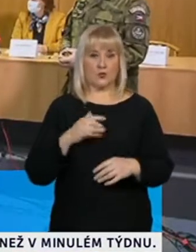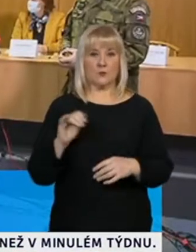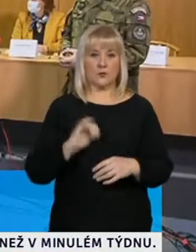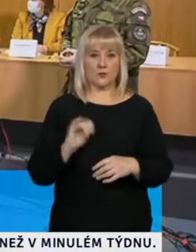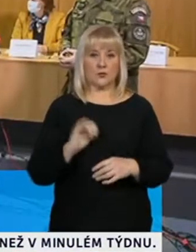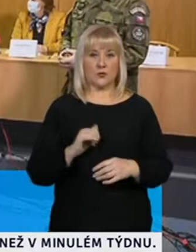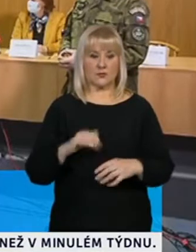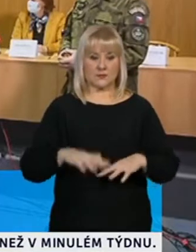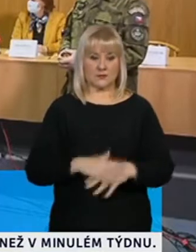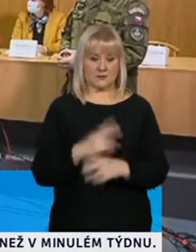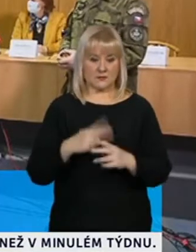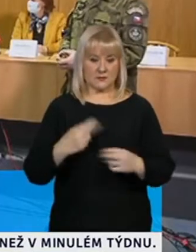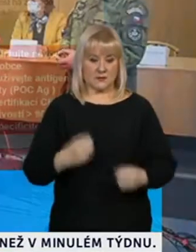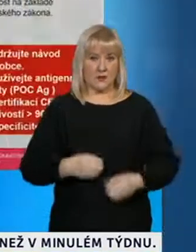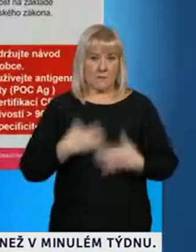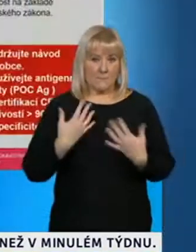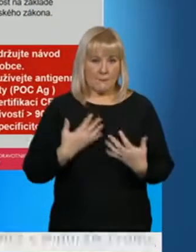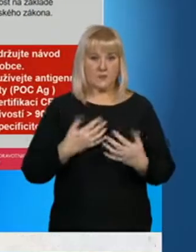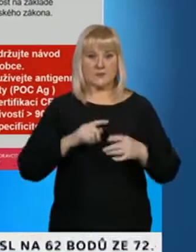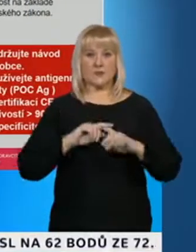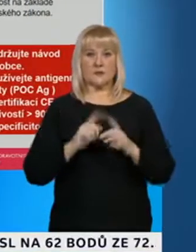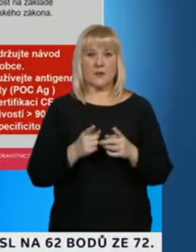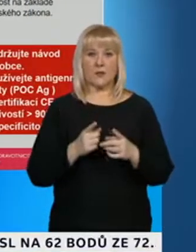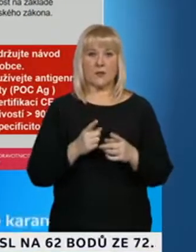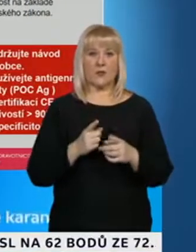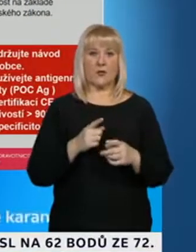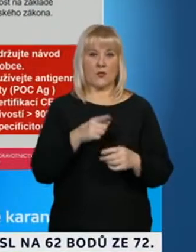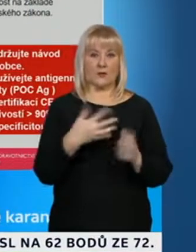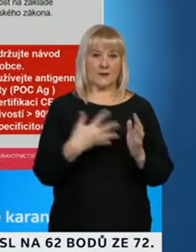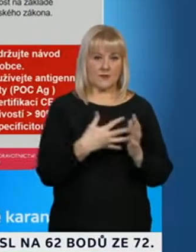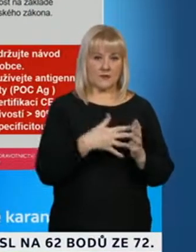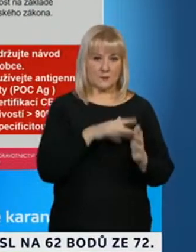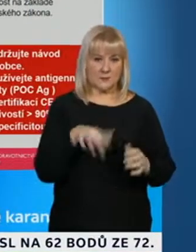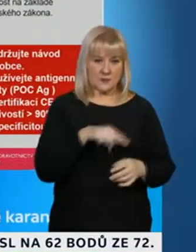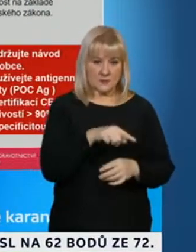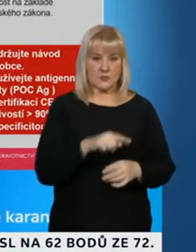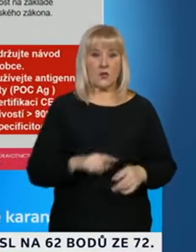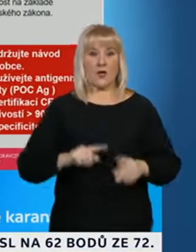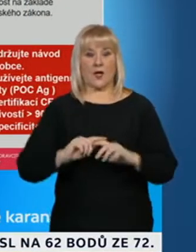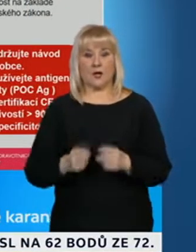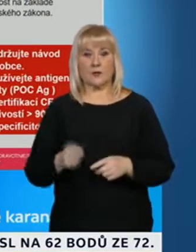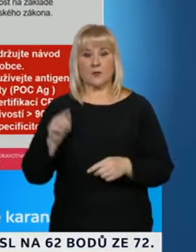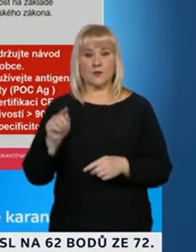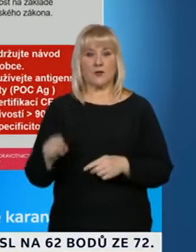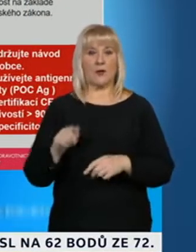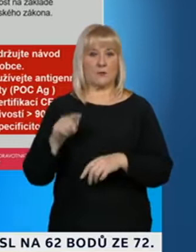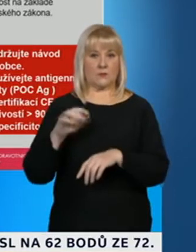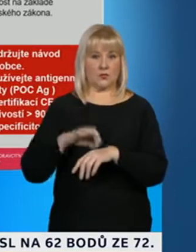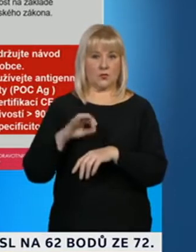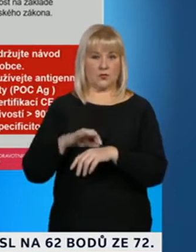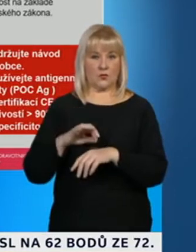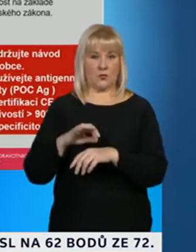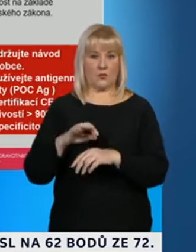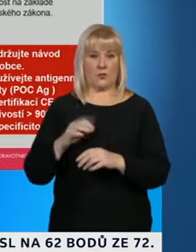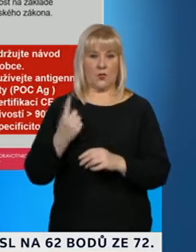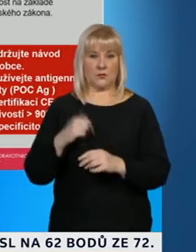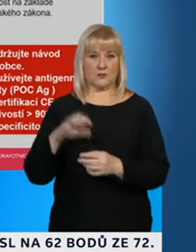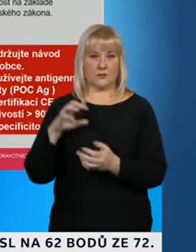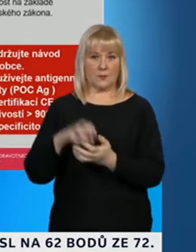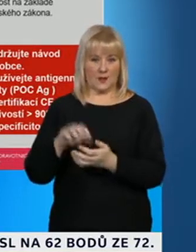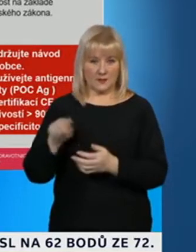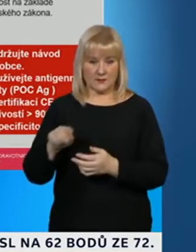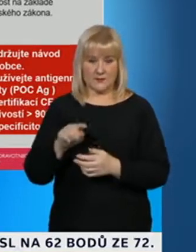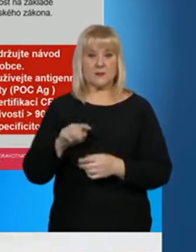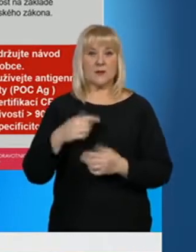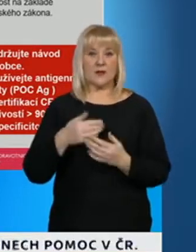dostaví na odběrové místa nebo u praktickým lékařům, jsou, pokud jsou vyplněné symptomy, kašel a další samozřejmě